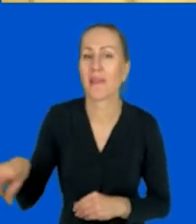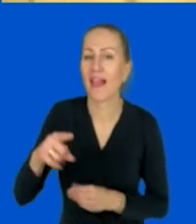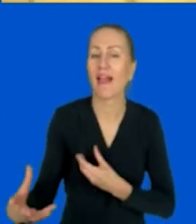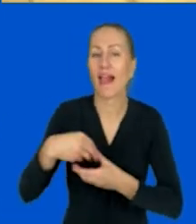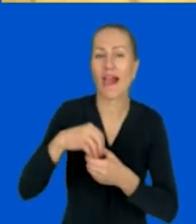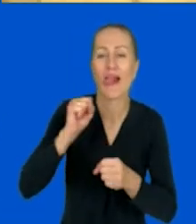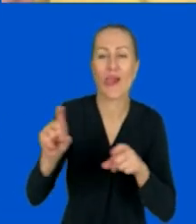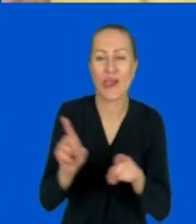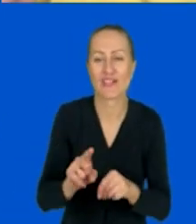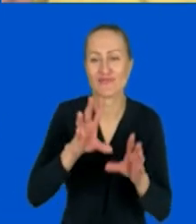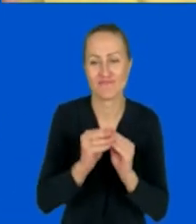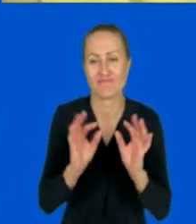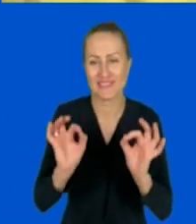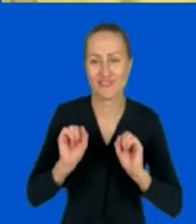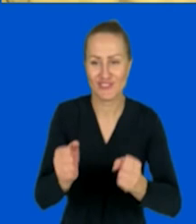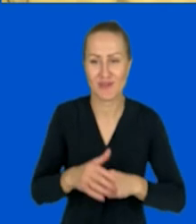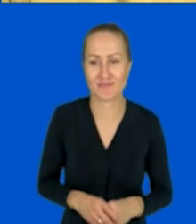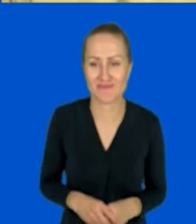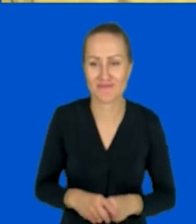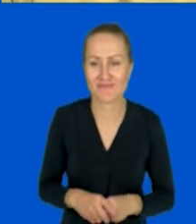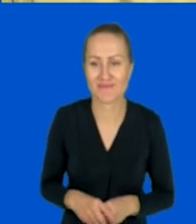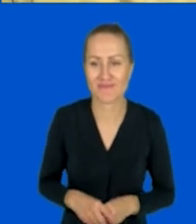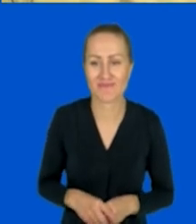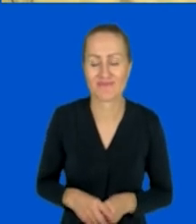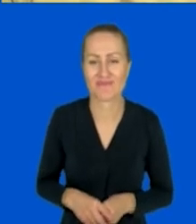więc działa cudownie. Cudownie, słuchajcie.